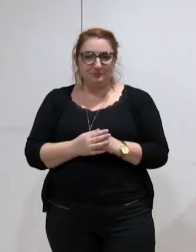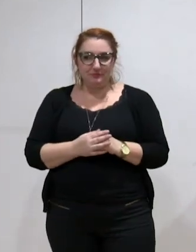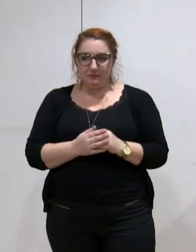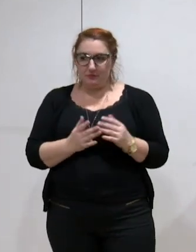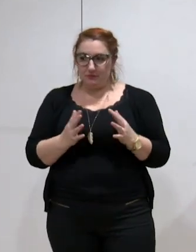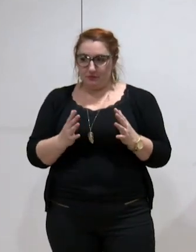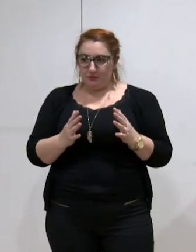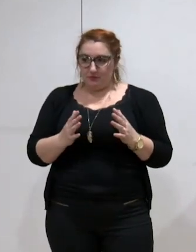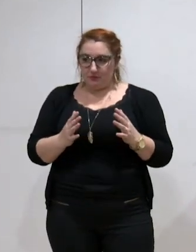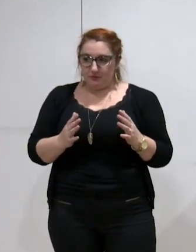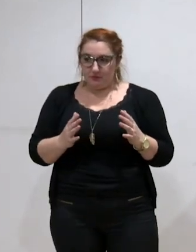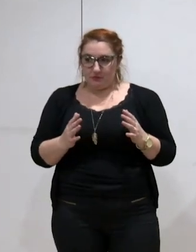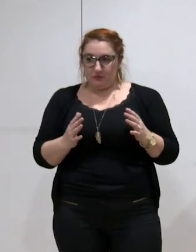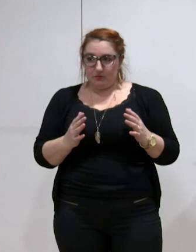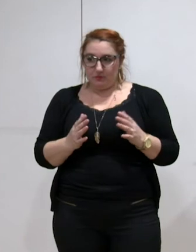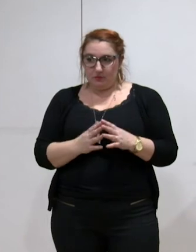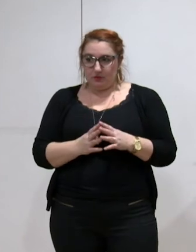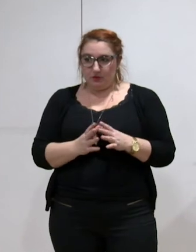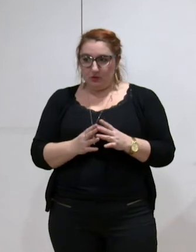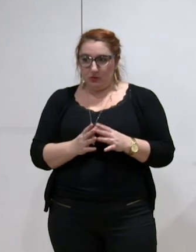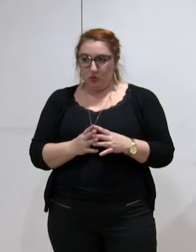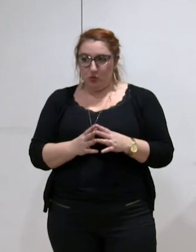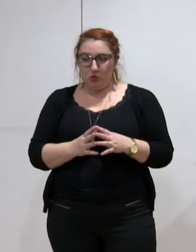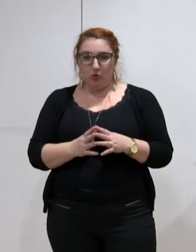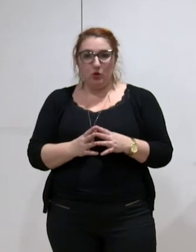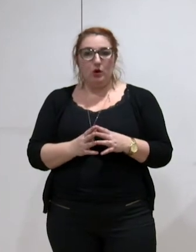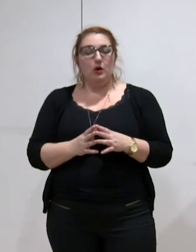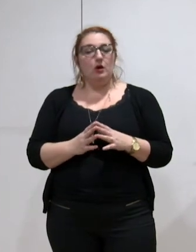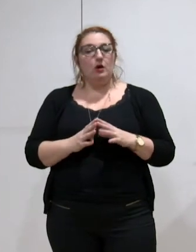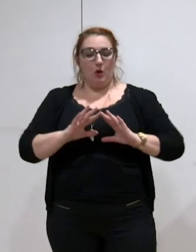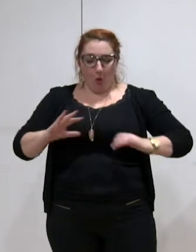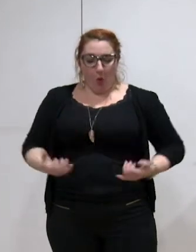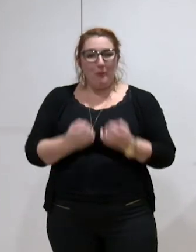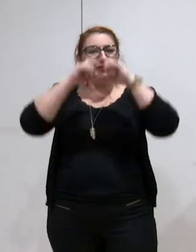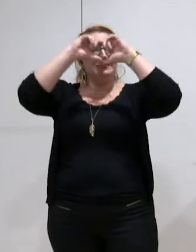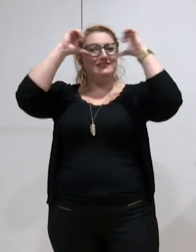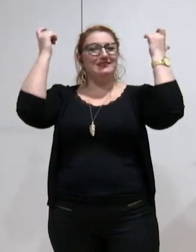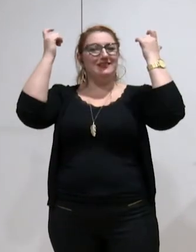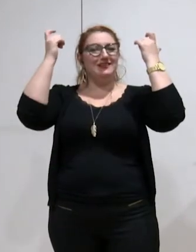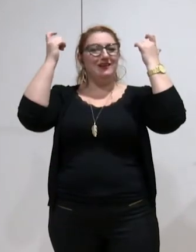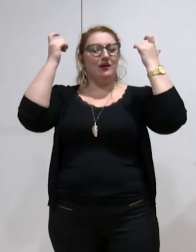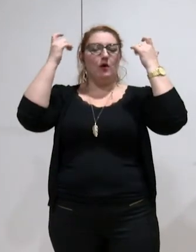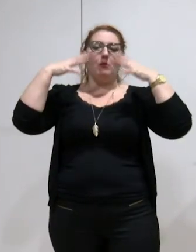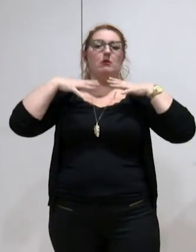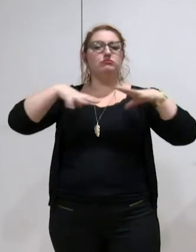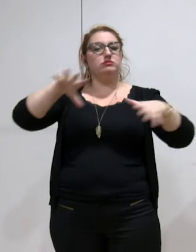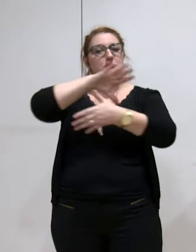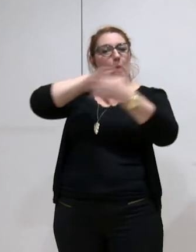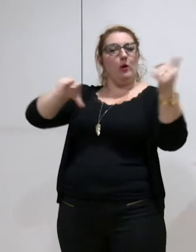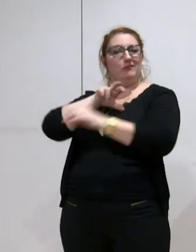avant le transfert de compétences, il y a des charges